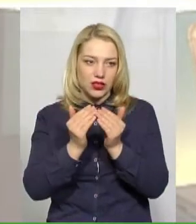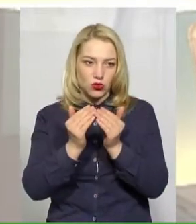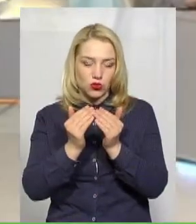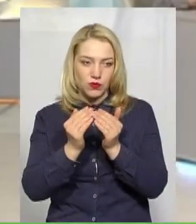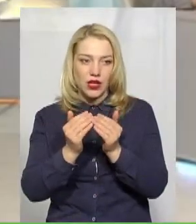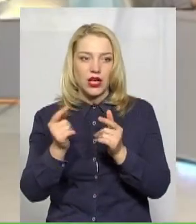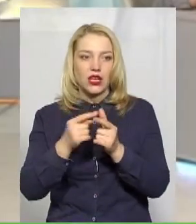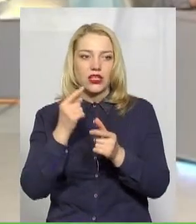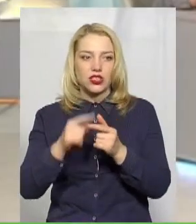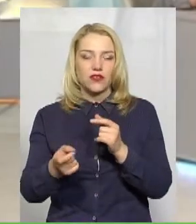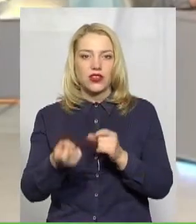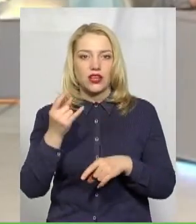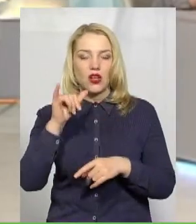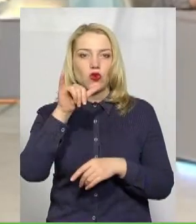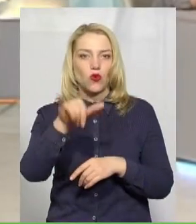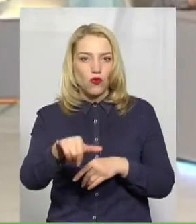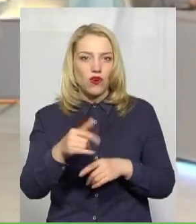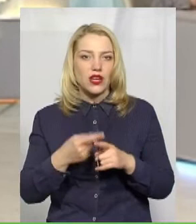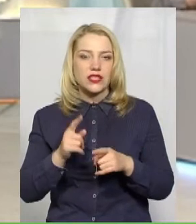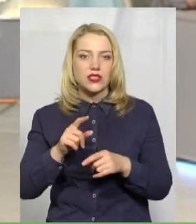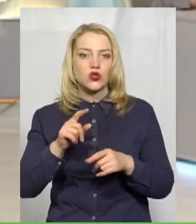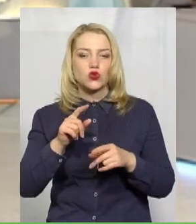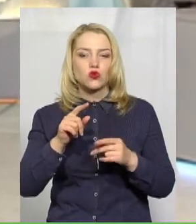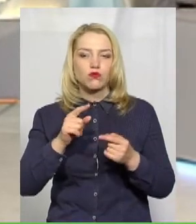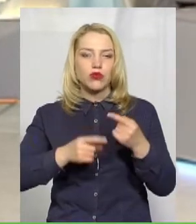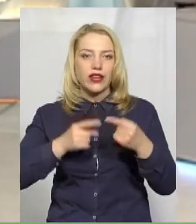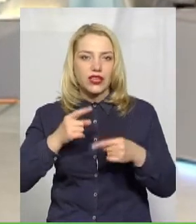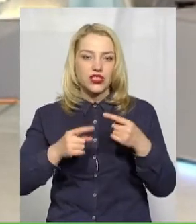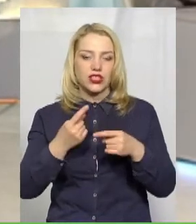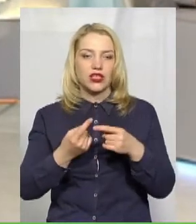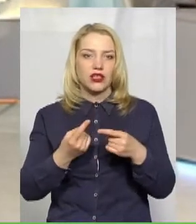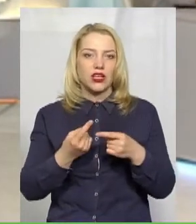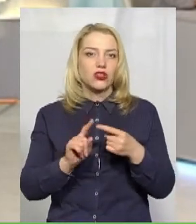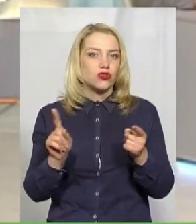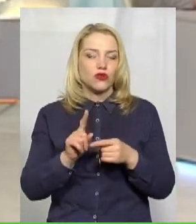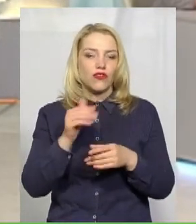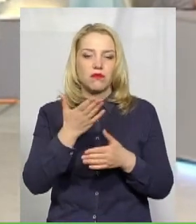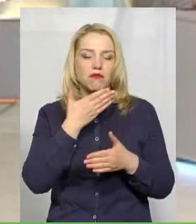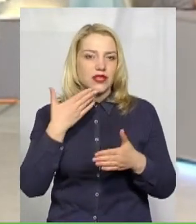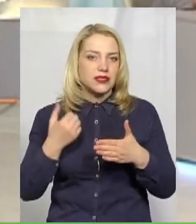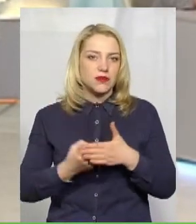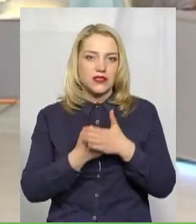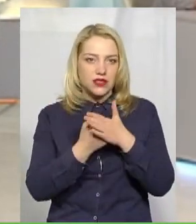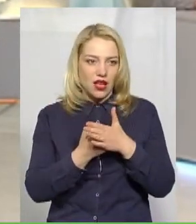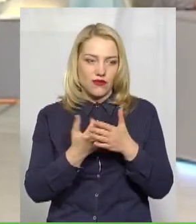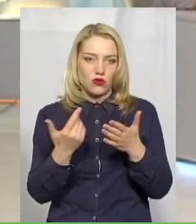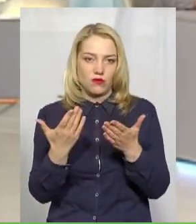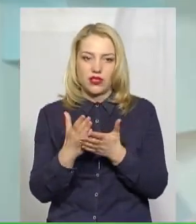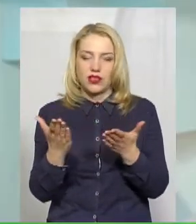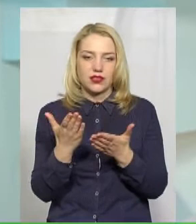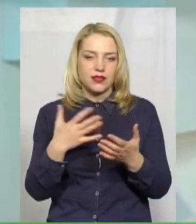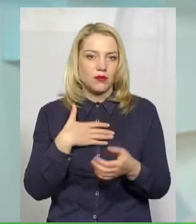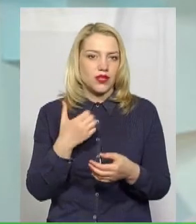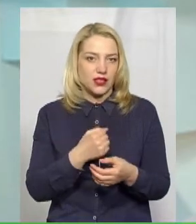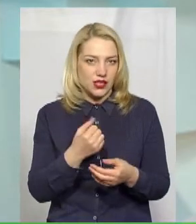громадянами суперечки щодо того, що ви безпідставно до них маєте якісь претензії?